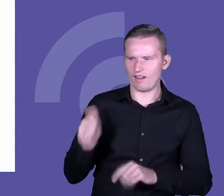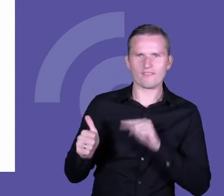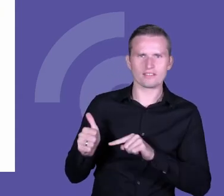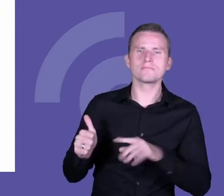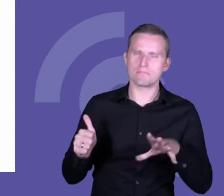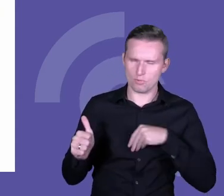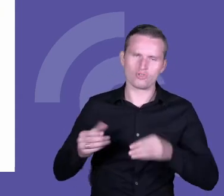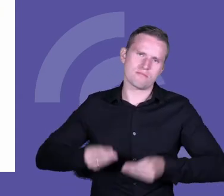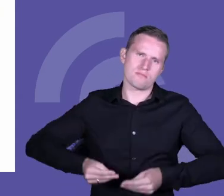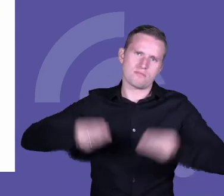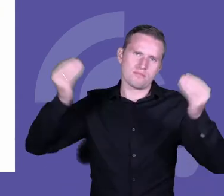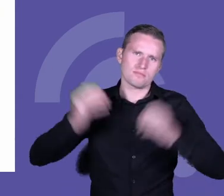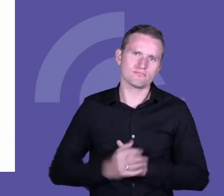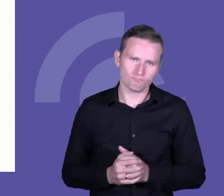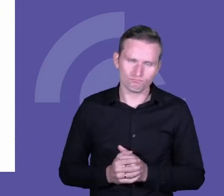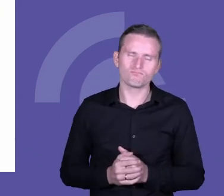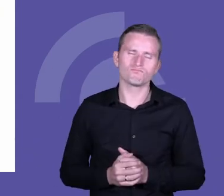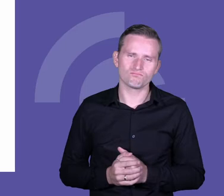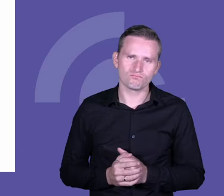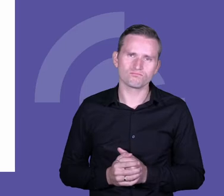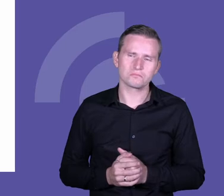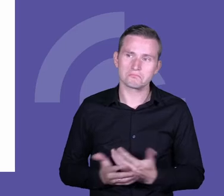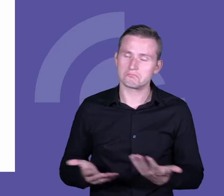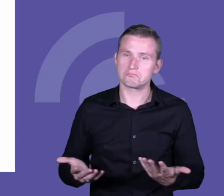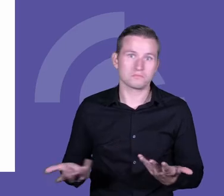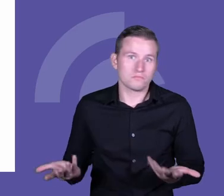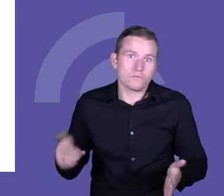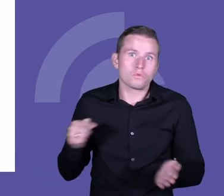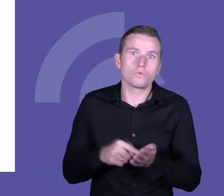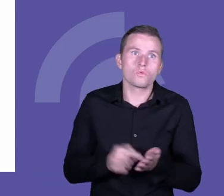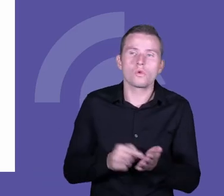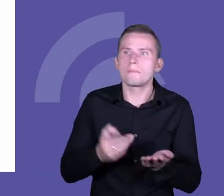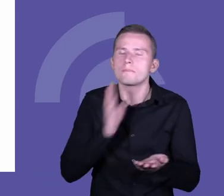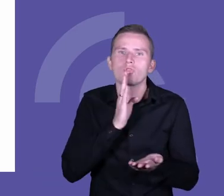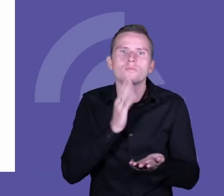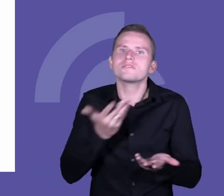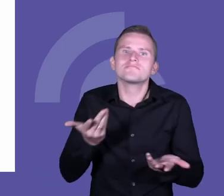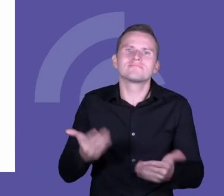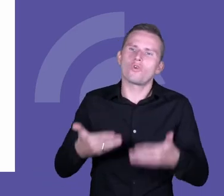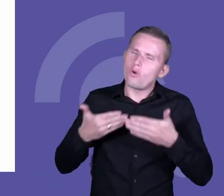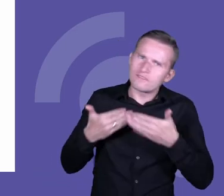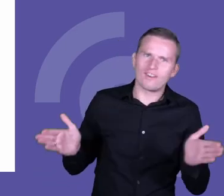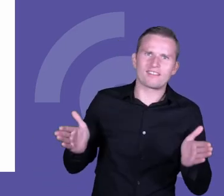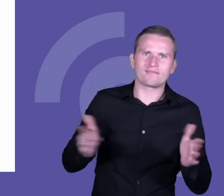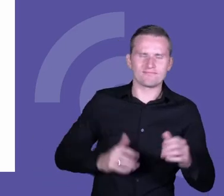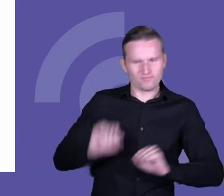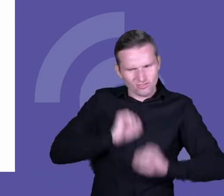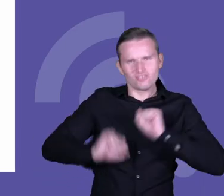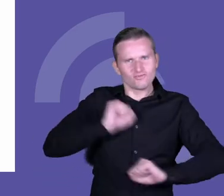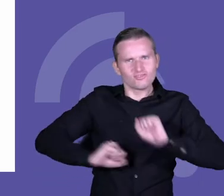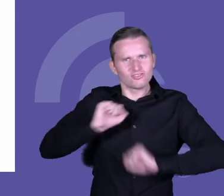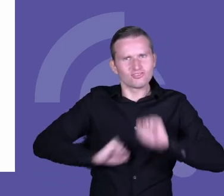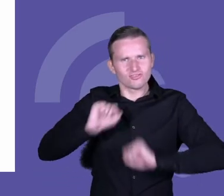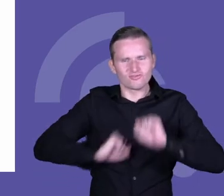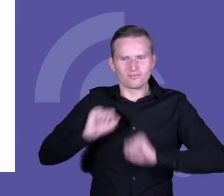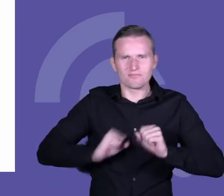Że to jest, to jest, to nie jest nic innego jak tylko otwartość na trenowanie i niestety, czy